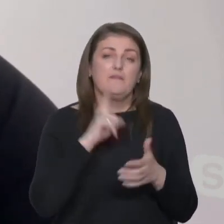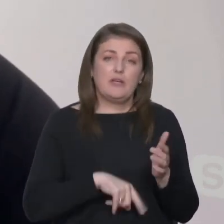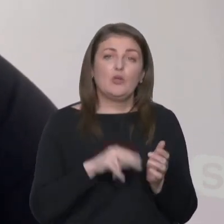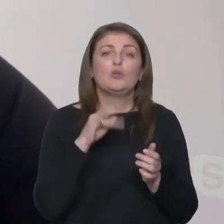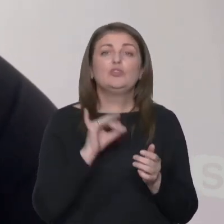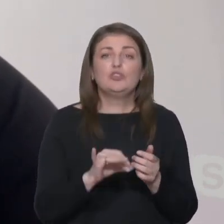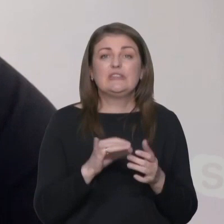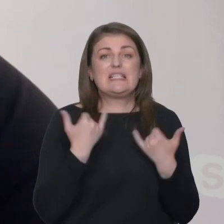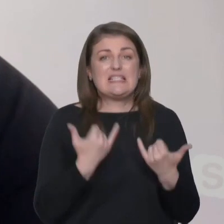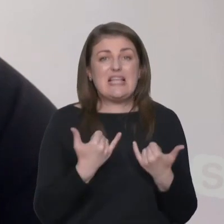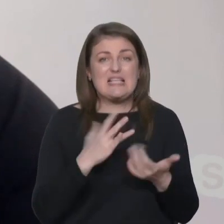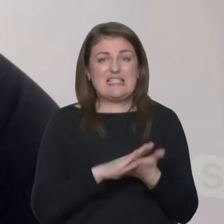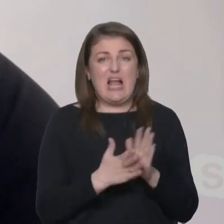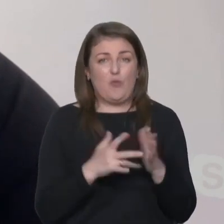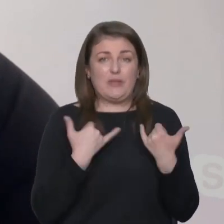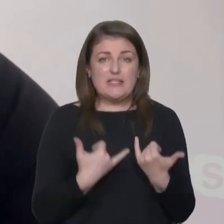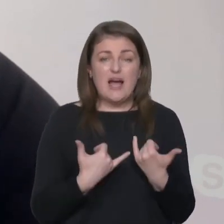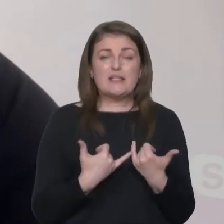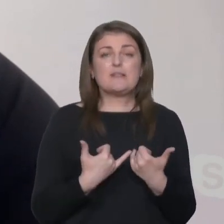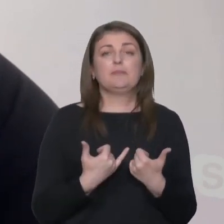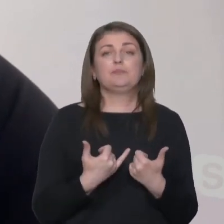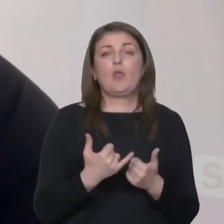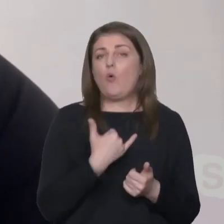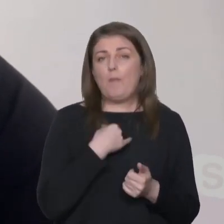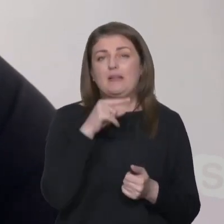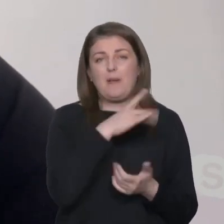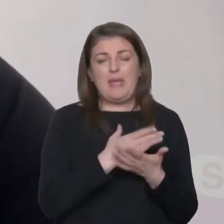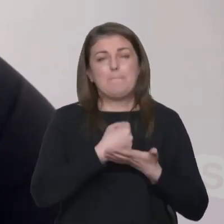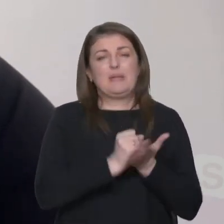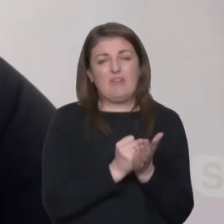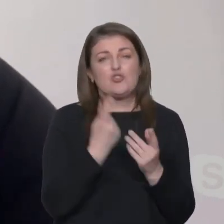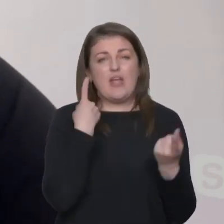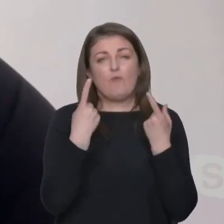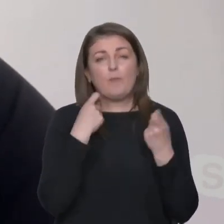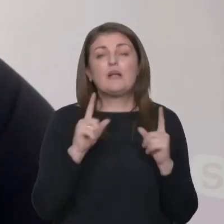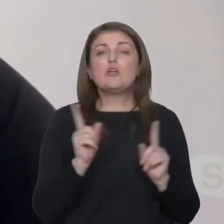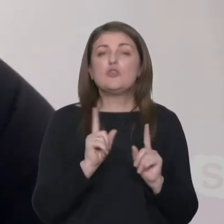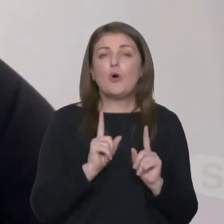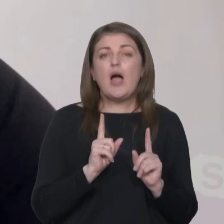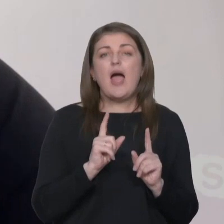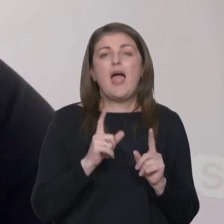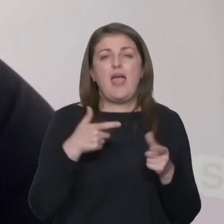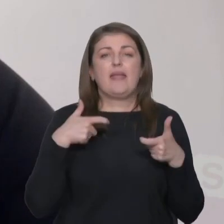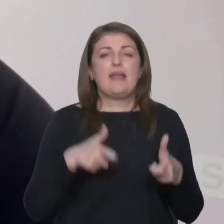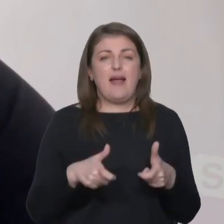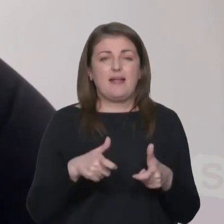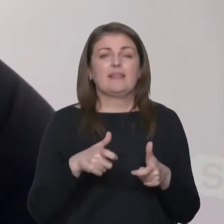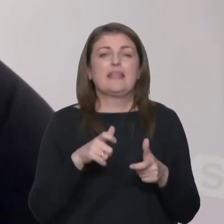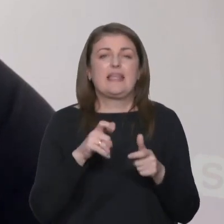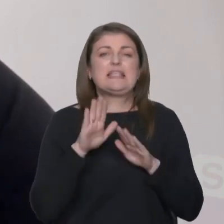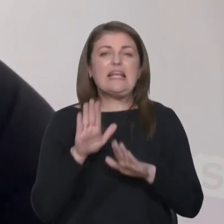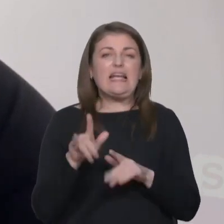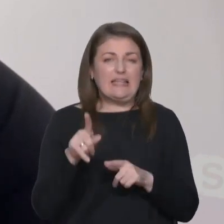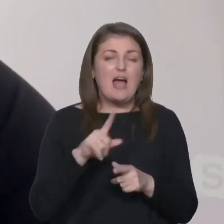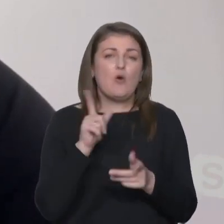Чи зараз, станом на зараз, у мене там є підтвердження інформації, що генеральний секретарь пан Готериш